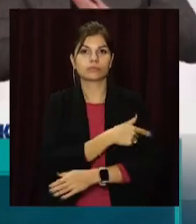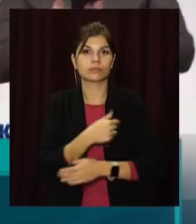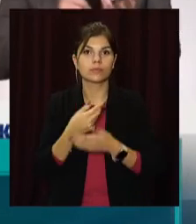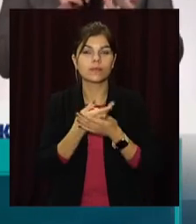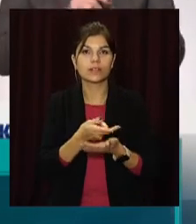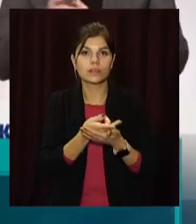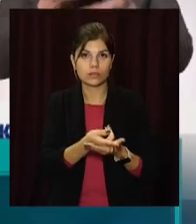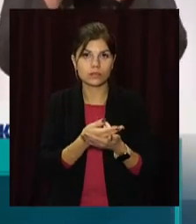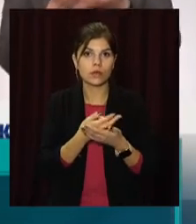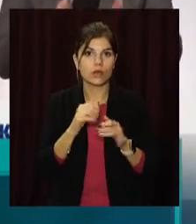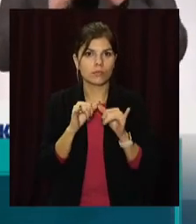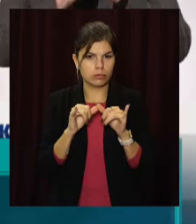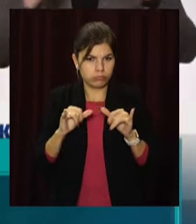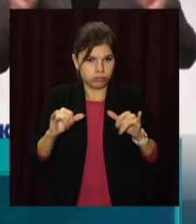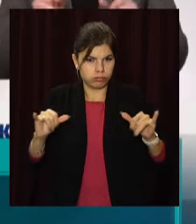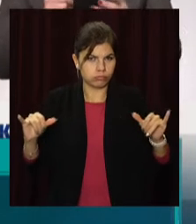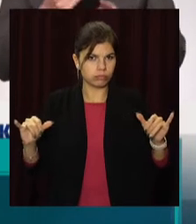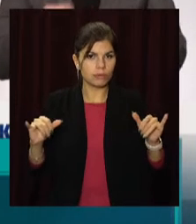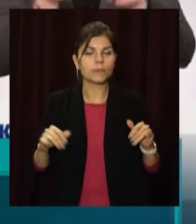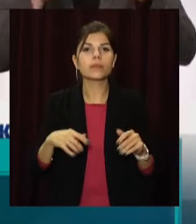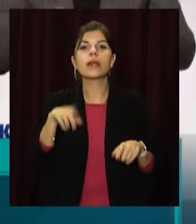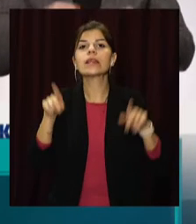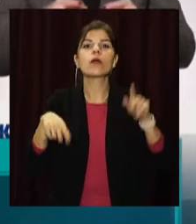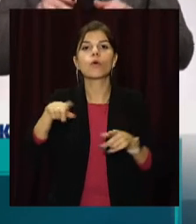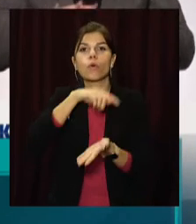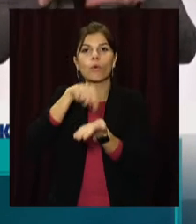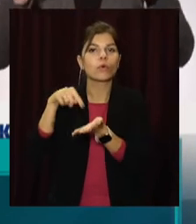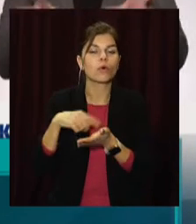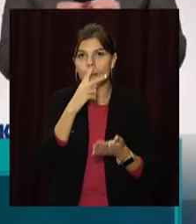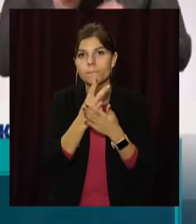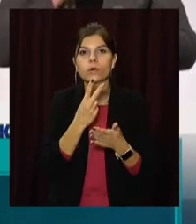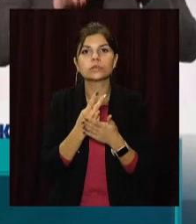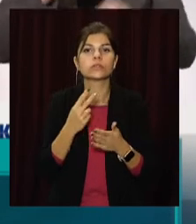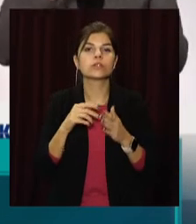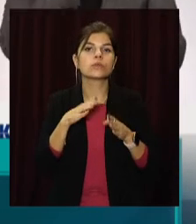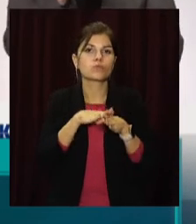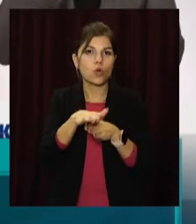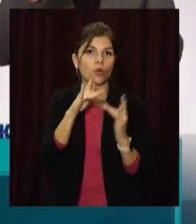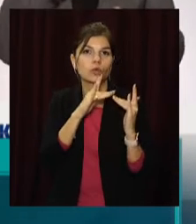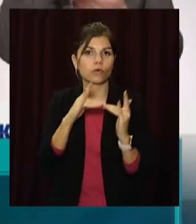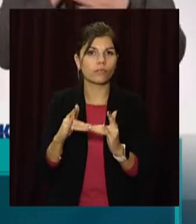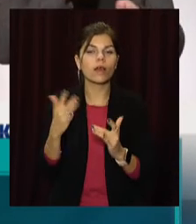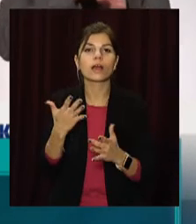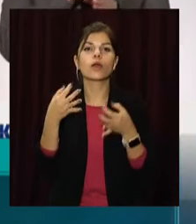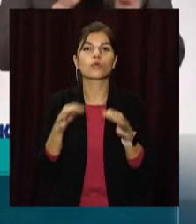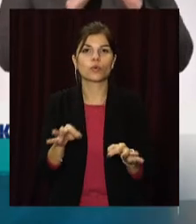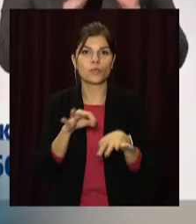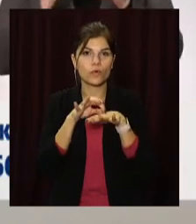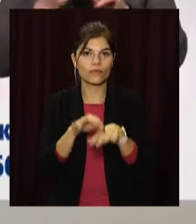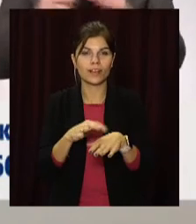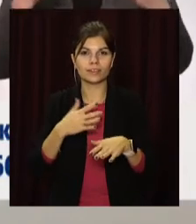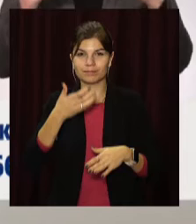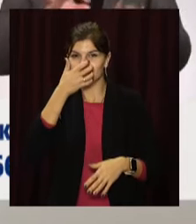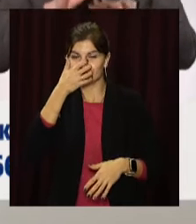набирає загрозливих обертів. У деяких областях показник заповненості ліжок, які дозволяють проводити